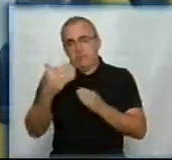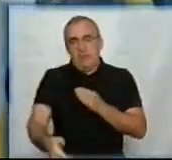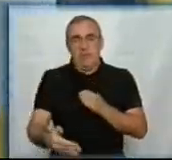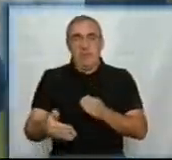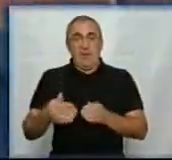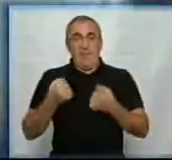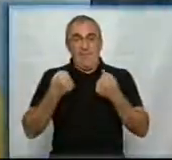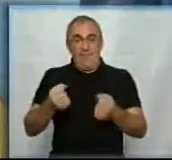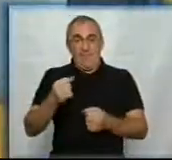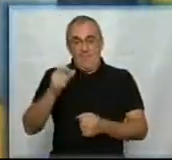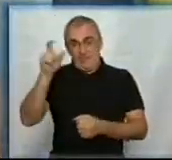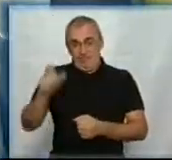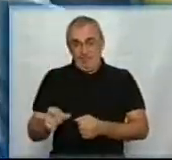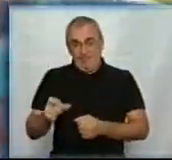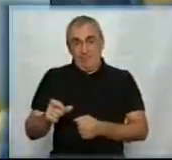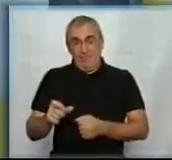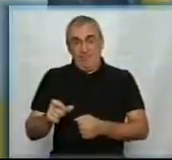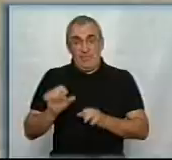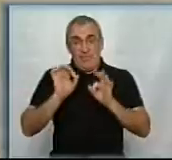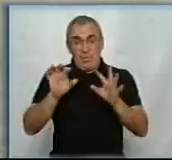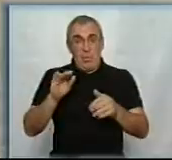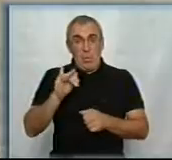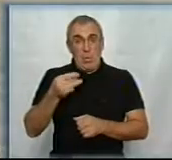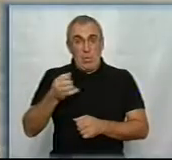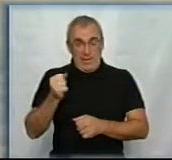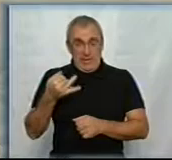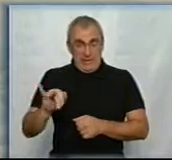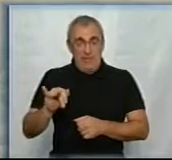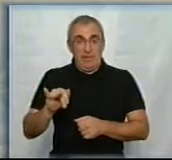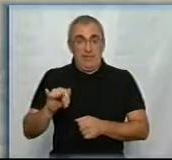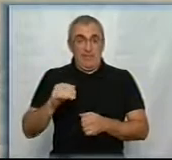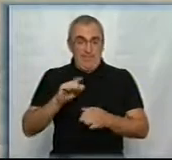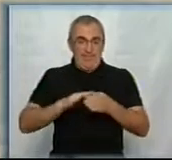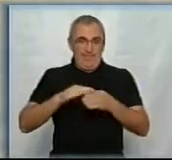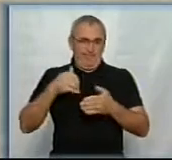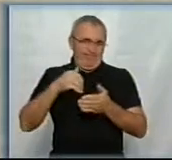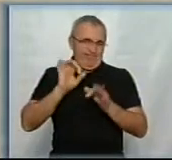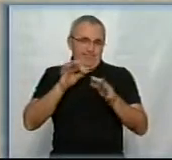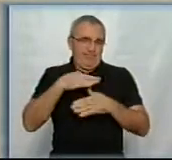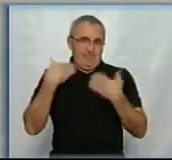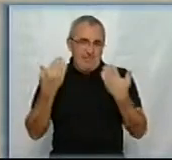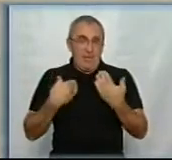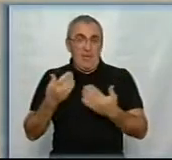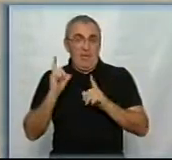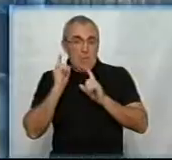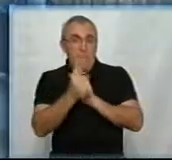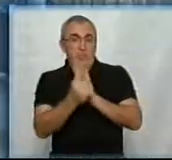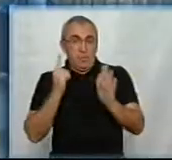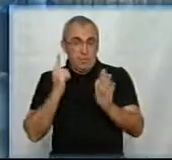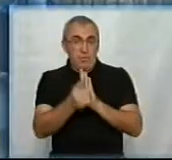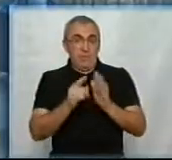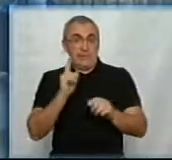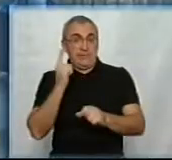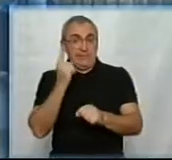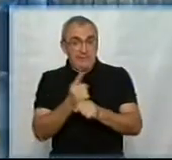Водій маршрутки номер 274 Юрій назвати прізвище журналістам відмовився. Говорить, за день робить дев'ять рейсів селища до міста. Через